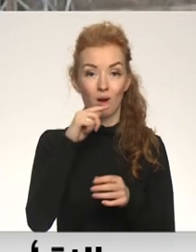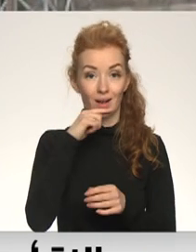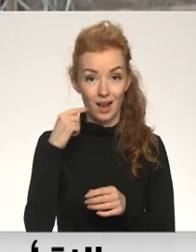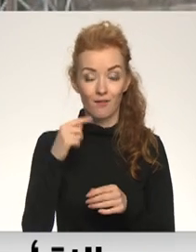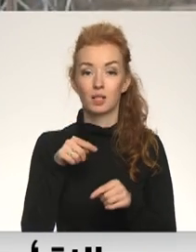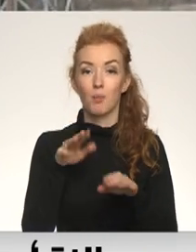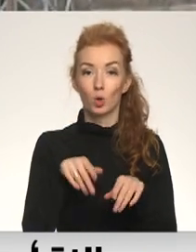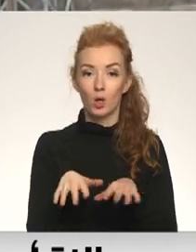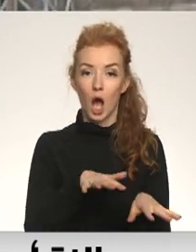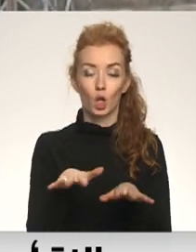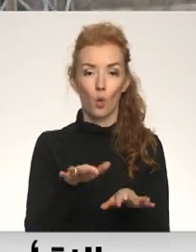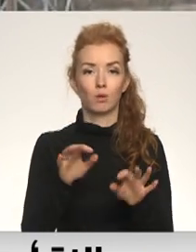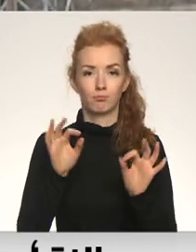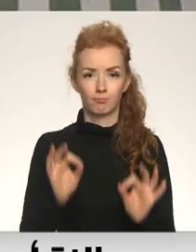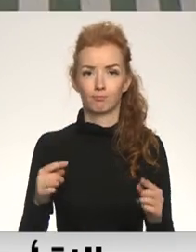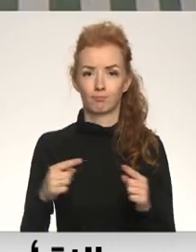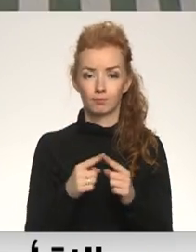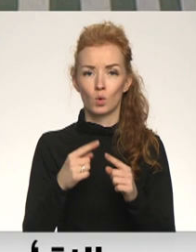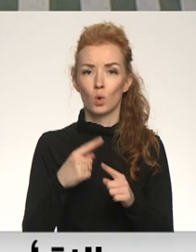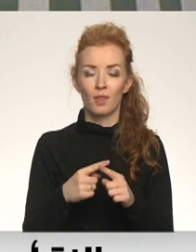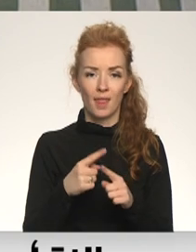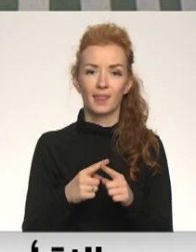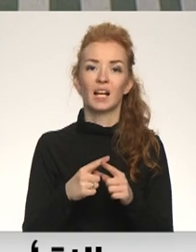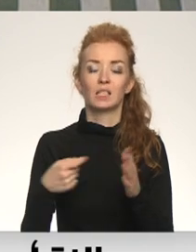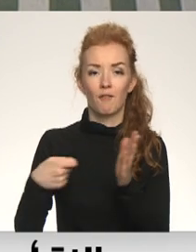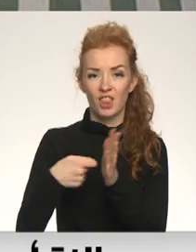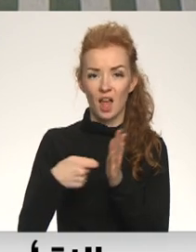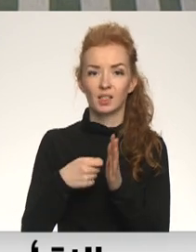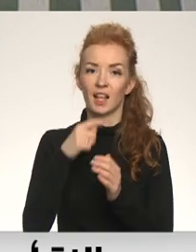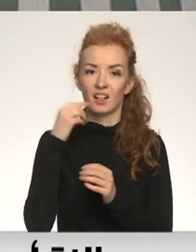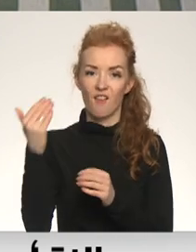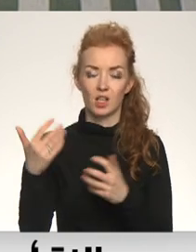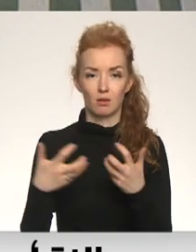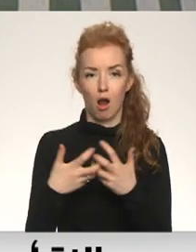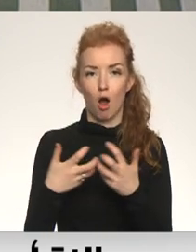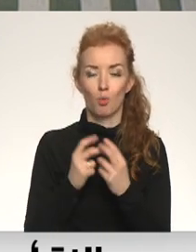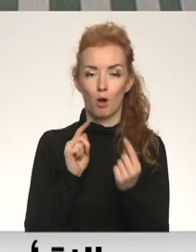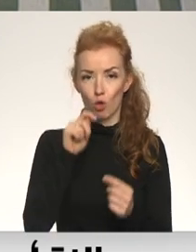jārīkojas izlēmīgi un nedrīkst ne ar centu finansēt Krievijas sākto kāru. Madara Līcīte, Latvijas televīzija.